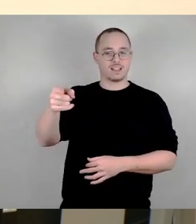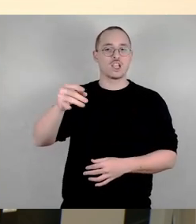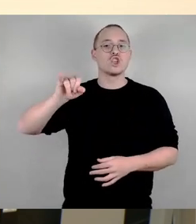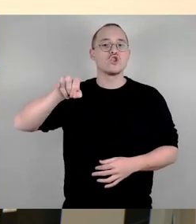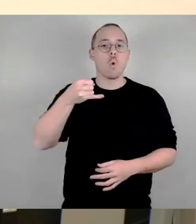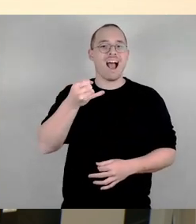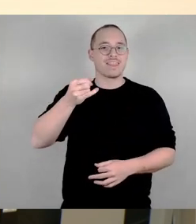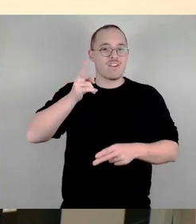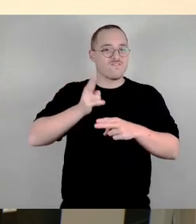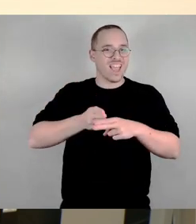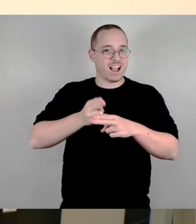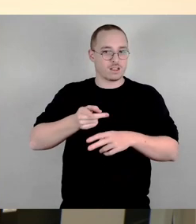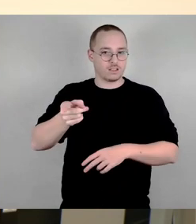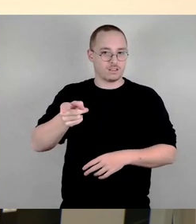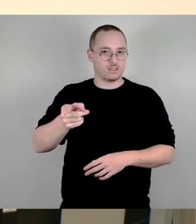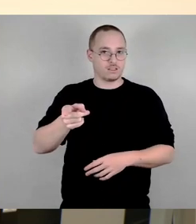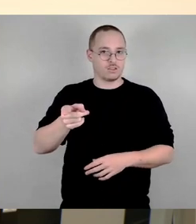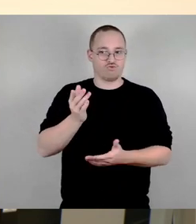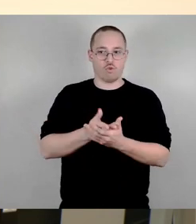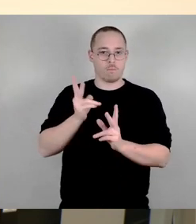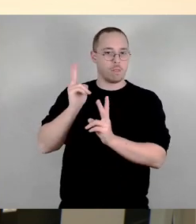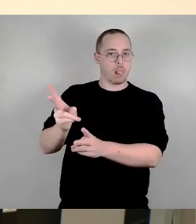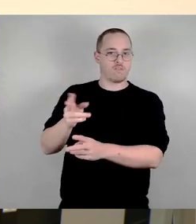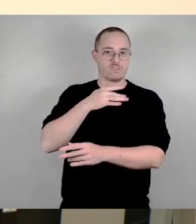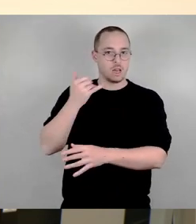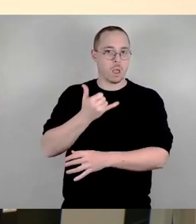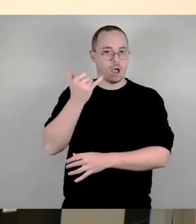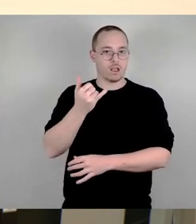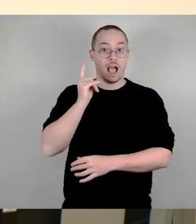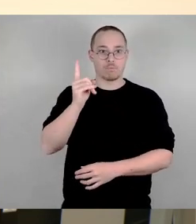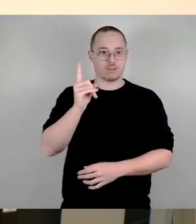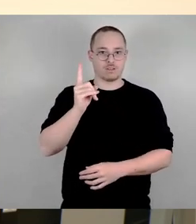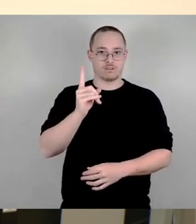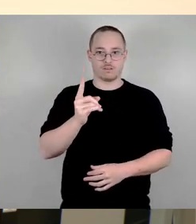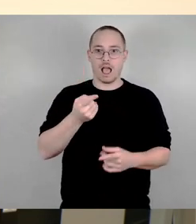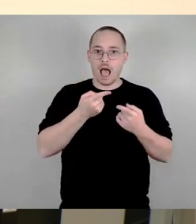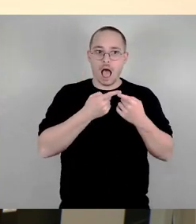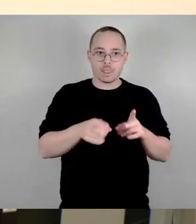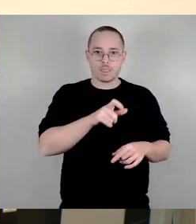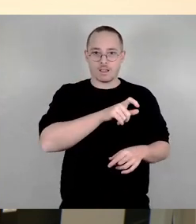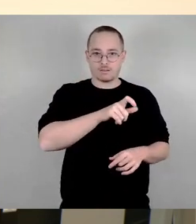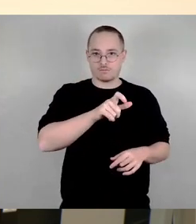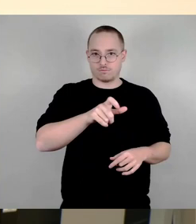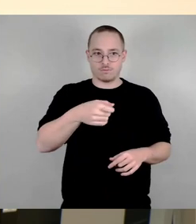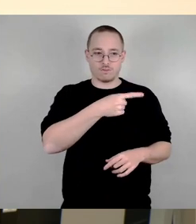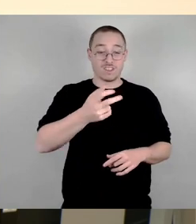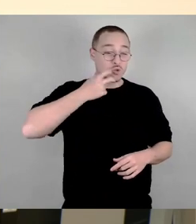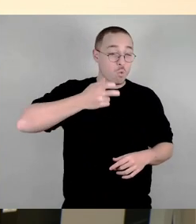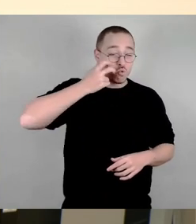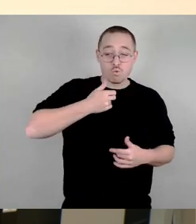Ansonsten kenne ich nur Bebauungspläne, wo Projektentwickler verzweifelt versuchen, eine Möglichkeit zu finden, zum Bau zu kommen,